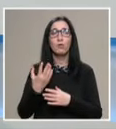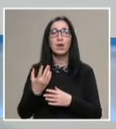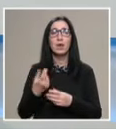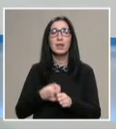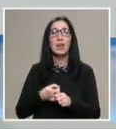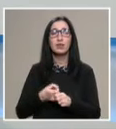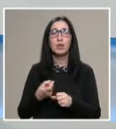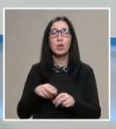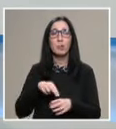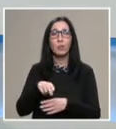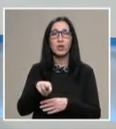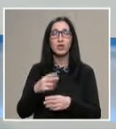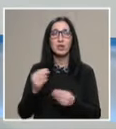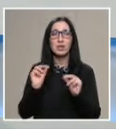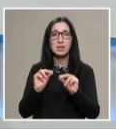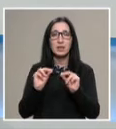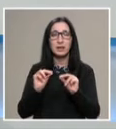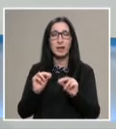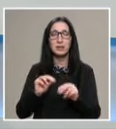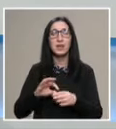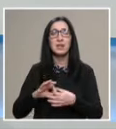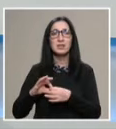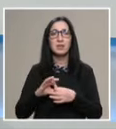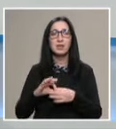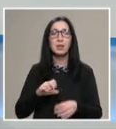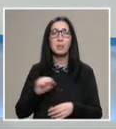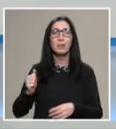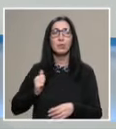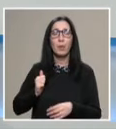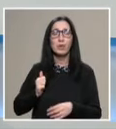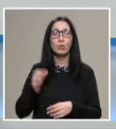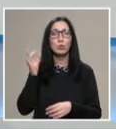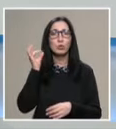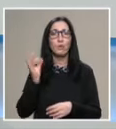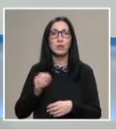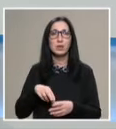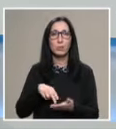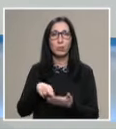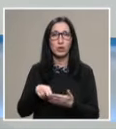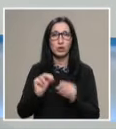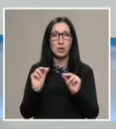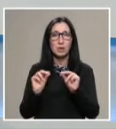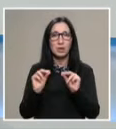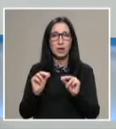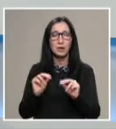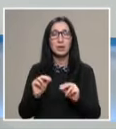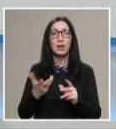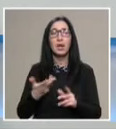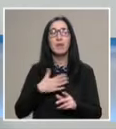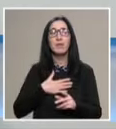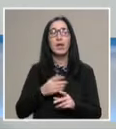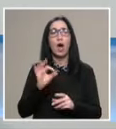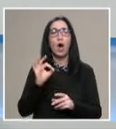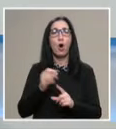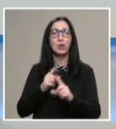провеждане на занятия, свързано с безопасни условия за провеждане на занятия, наложиха ни да минем